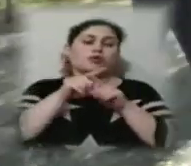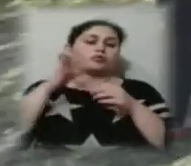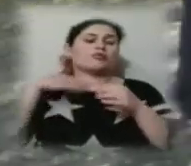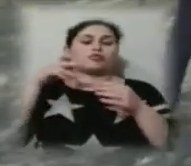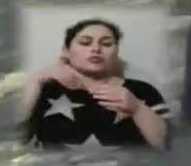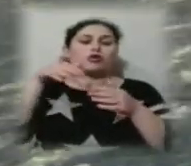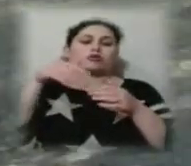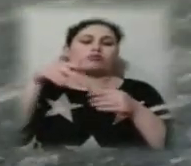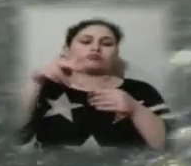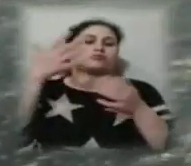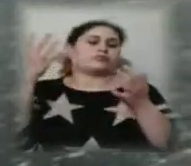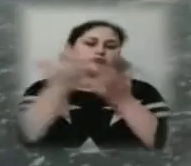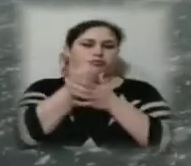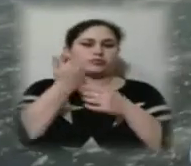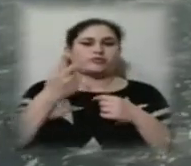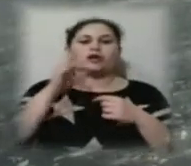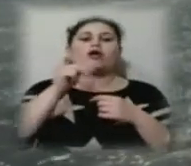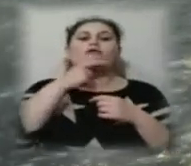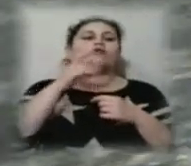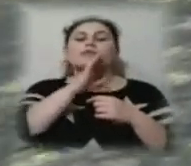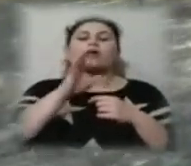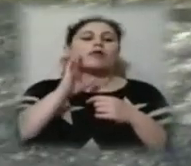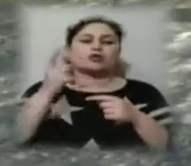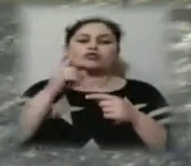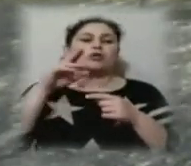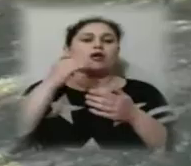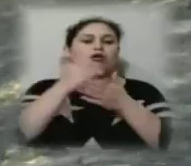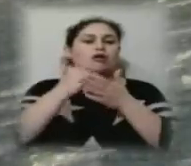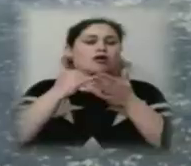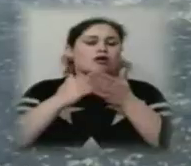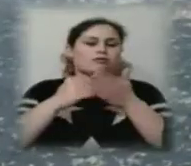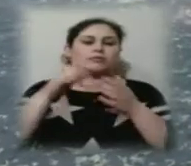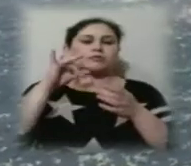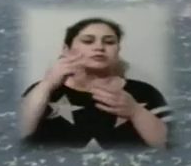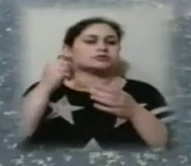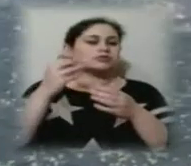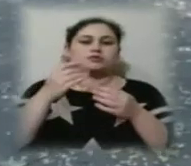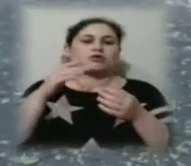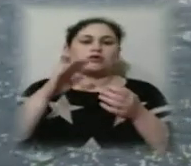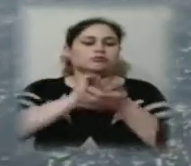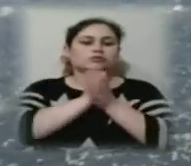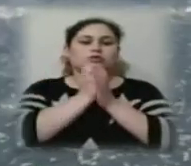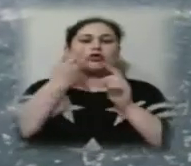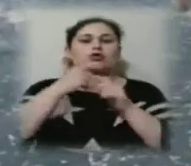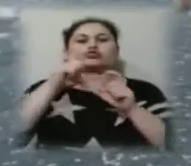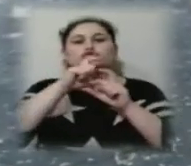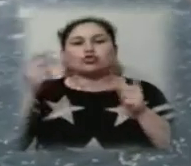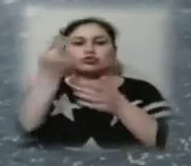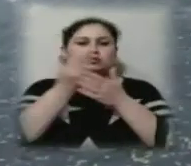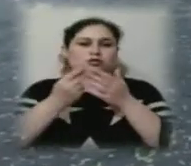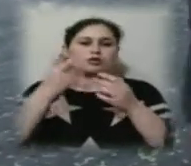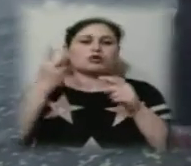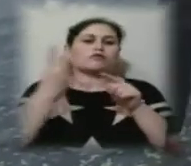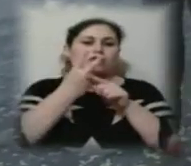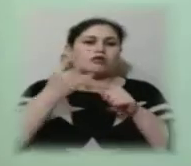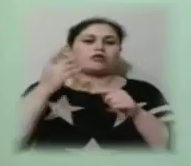Як говорить мама, графіку маленької принцеси Всесвіту насичений. Уроки у школі, малювання та двічі на тиждень заняття в арт